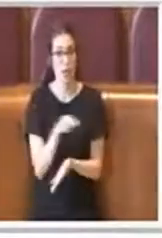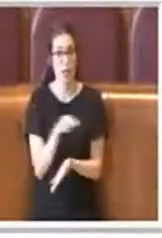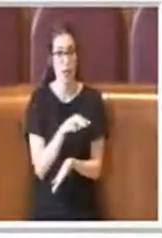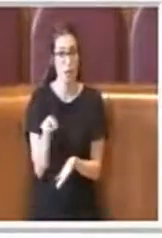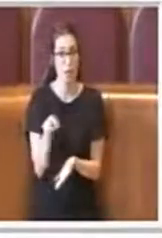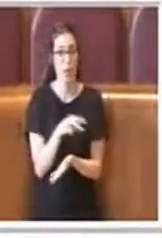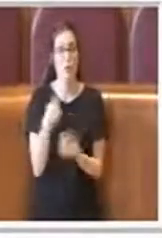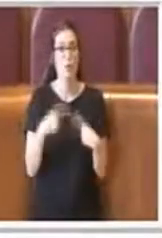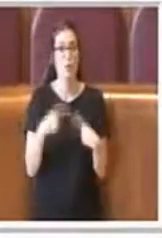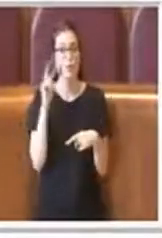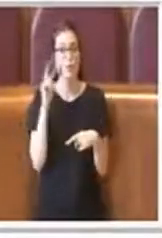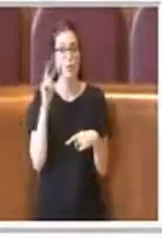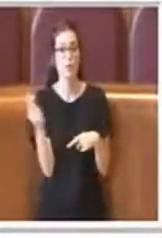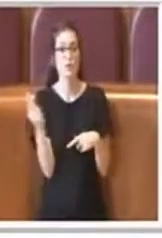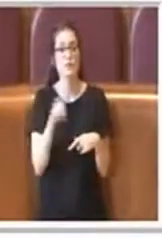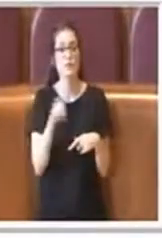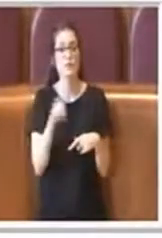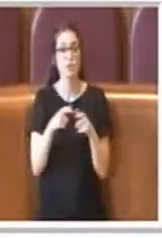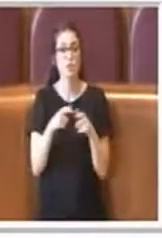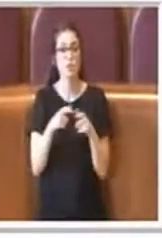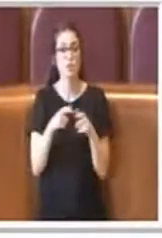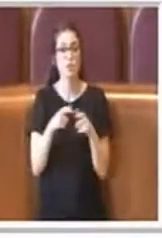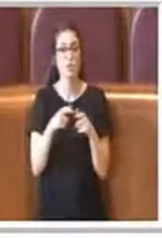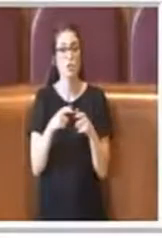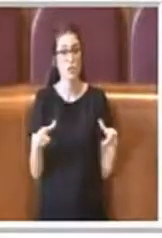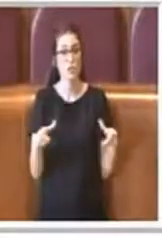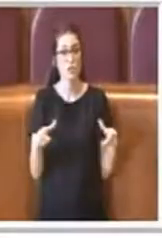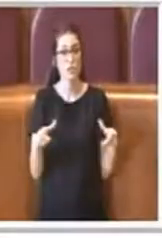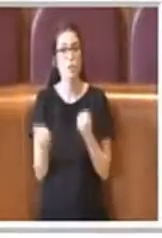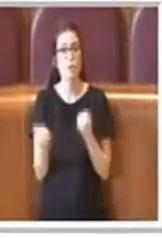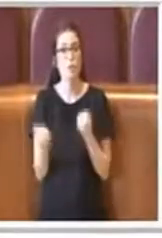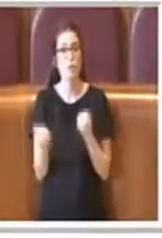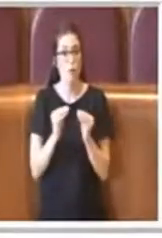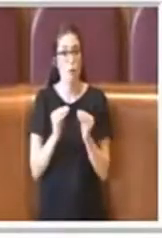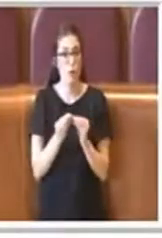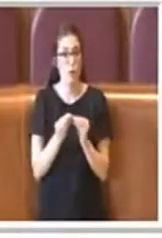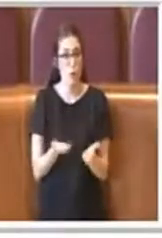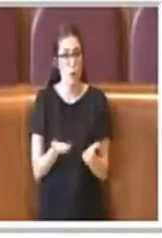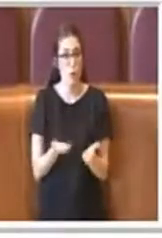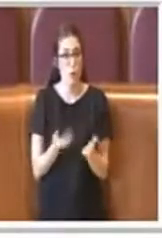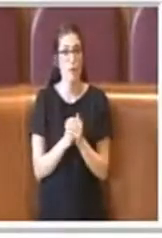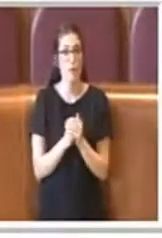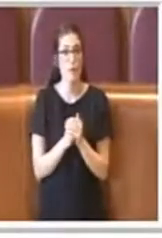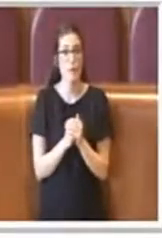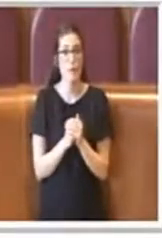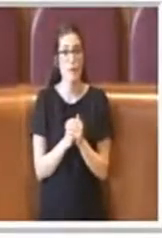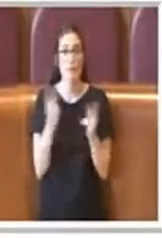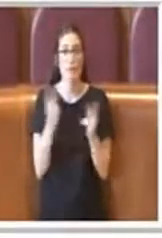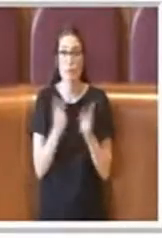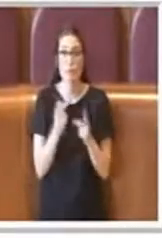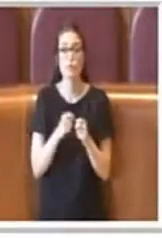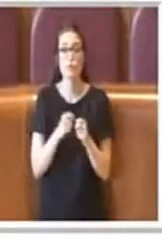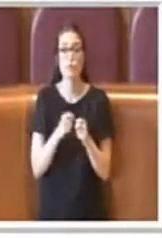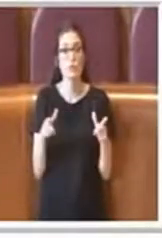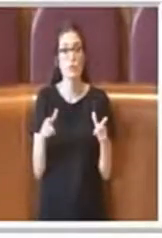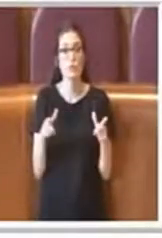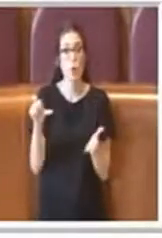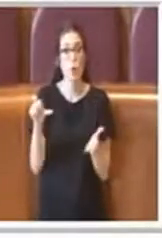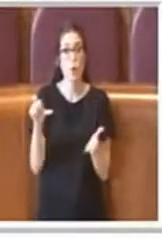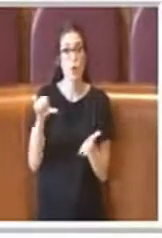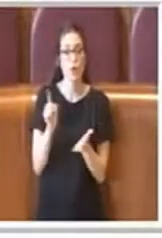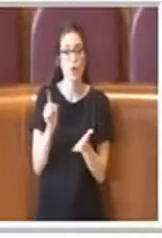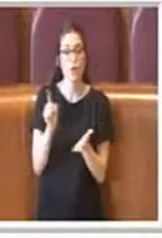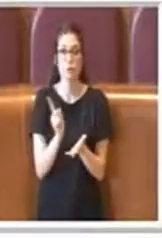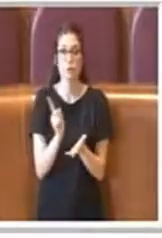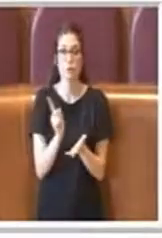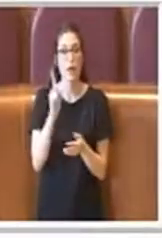un'ottica anche di come effettivamente la città oggi si è mossa, cioè oggi la città è di fatto non solo il centro ma è anche ovviamente